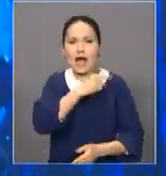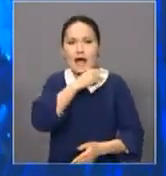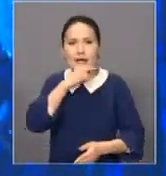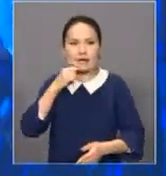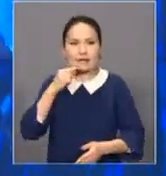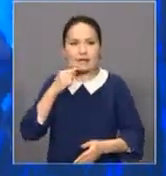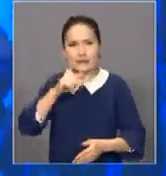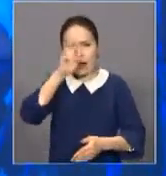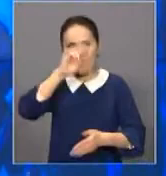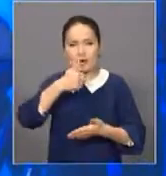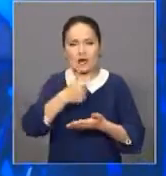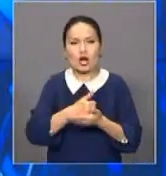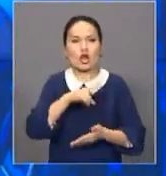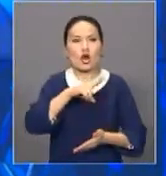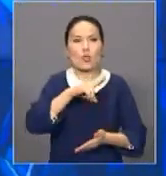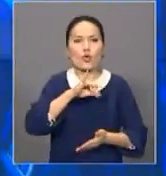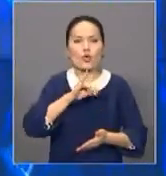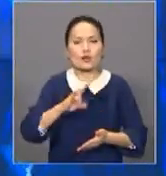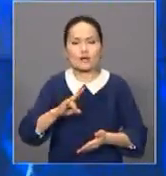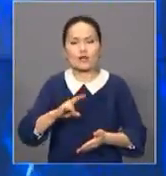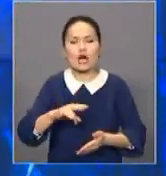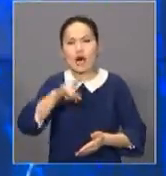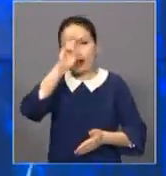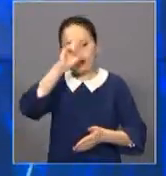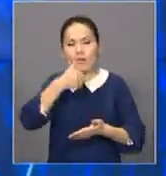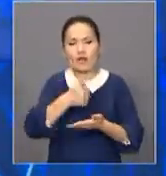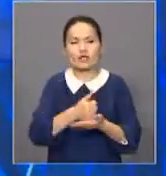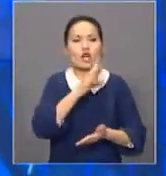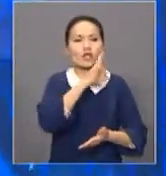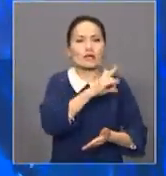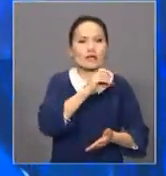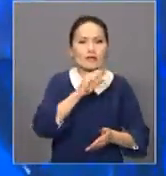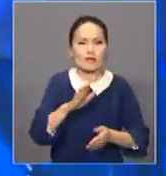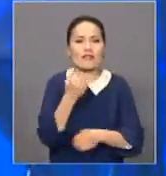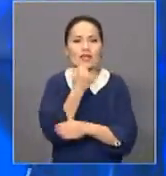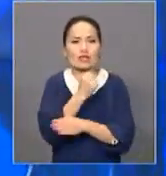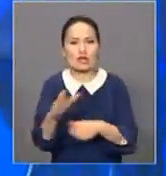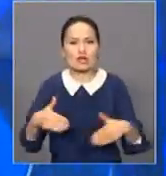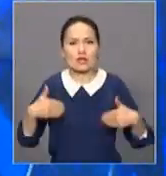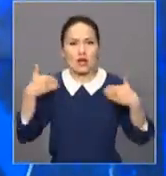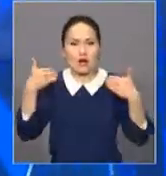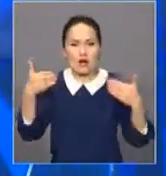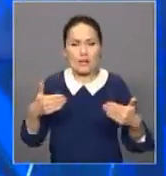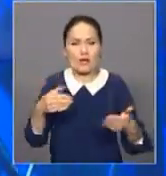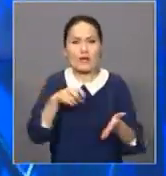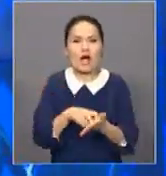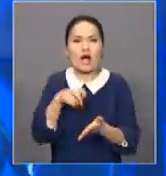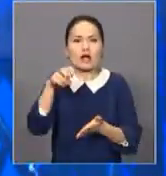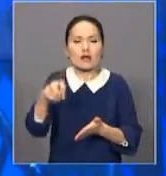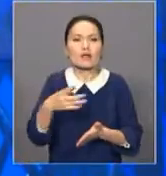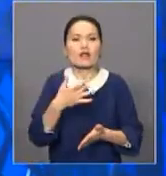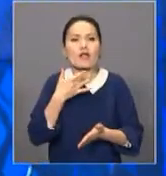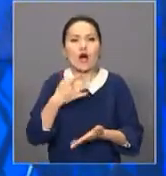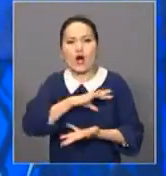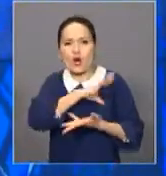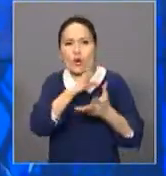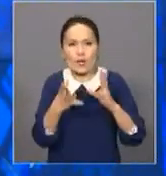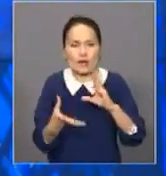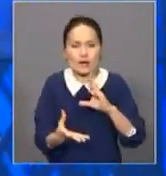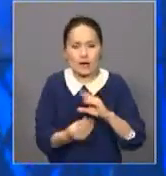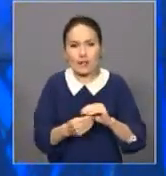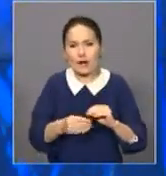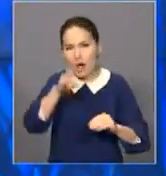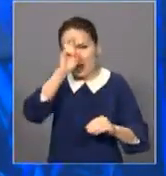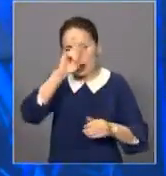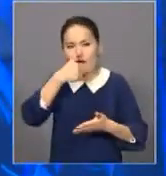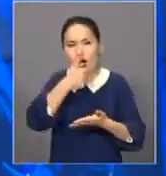президенті Владимир Путин Нұрсултан Азарбаевты президент сайлауындағы женісімен қытықтат жедел қатта дауыз беру қортынлары Нұрсултан Азарбаевтың